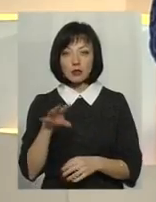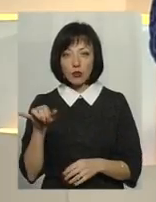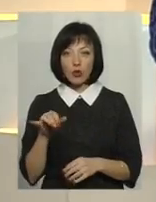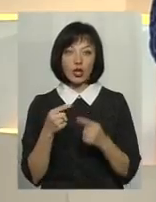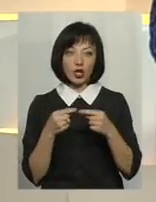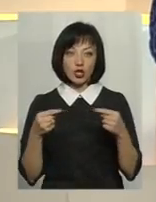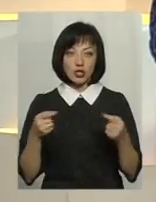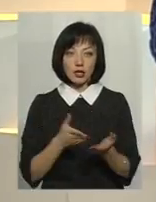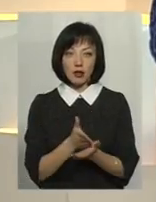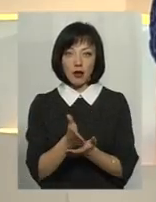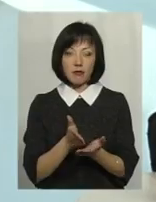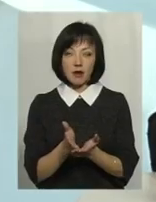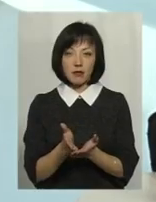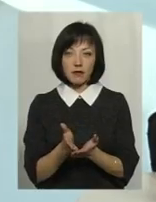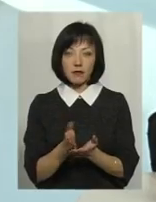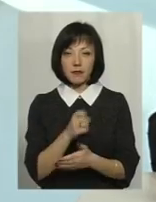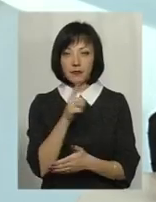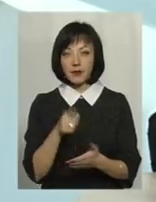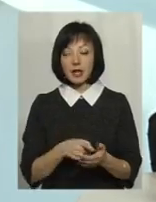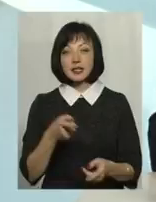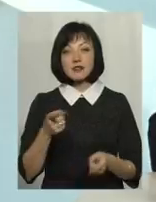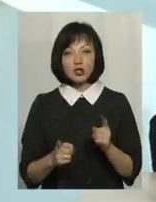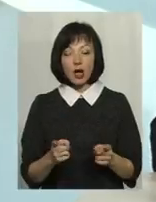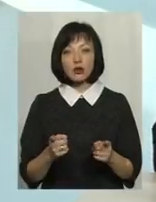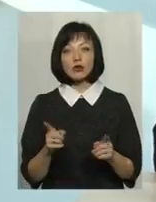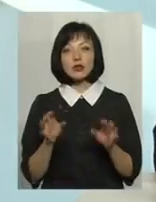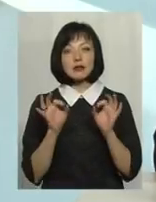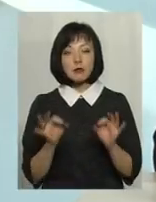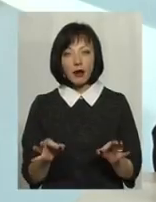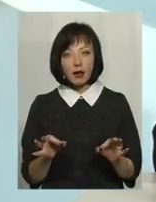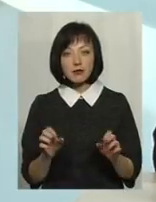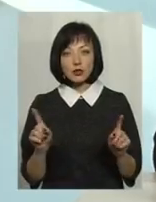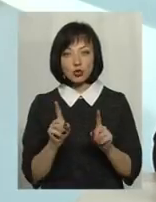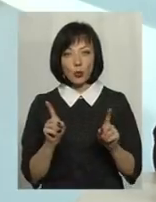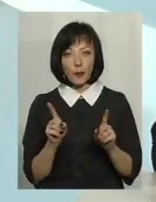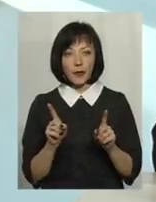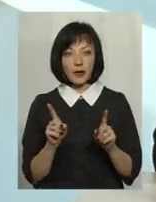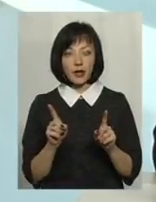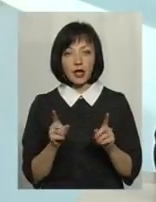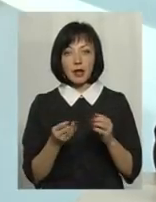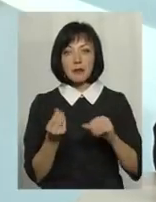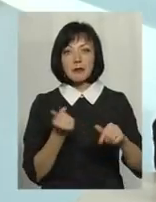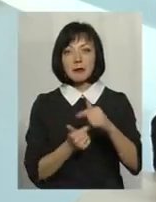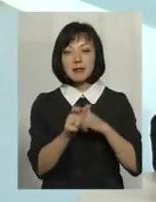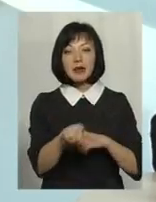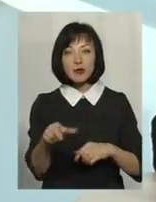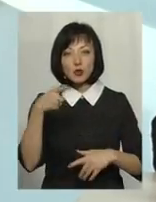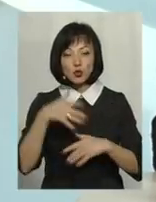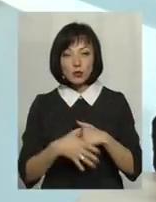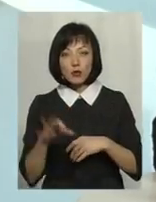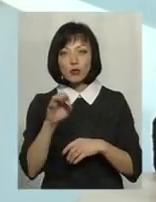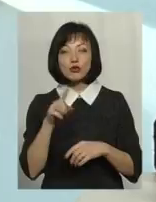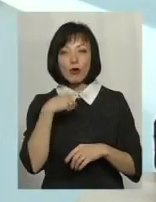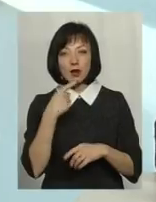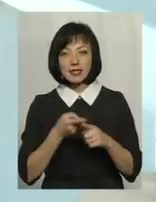інших напрямків. Звичайно. І насправді, щоб підприємці зрозуміли, про що йде мова, що